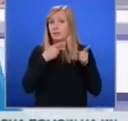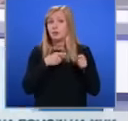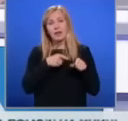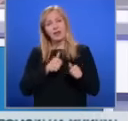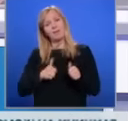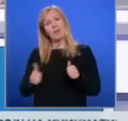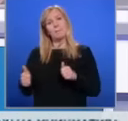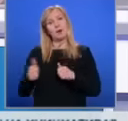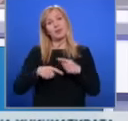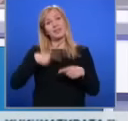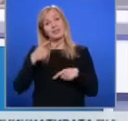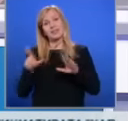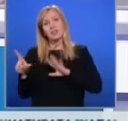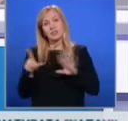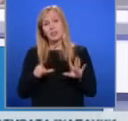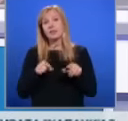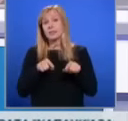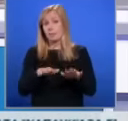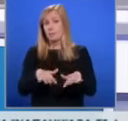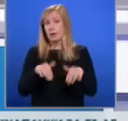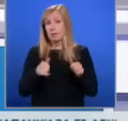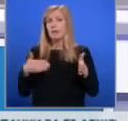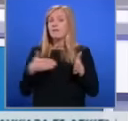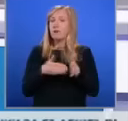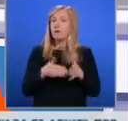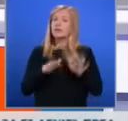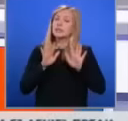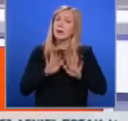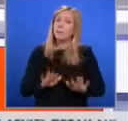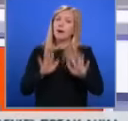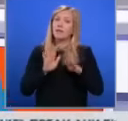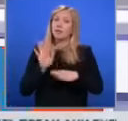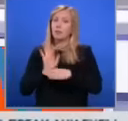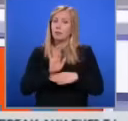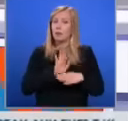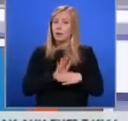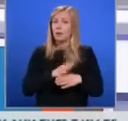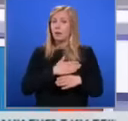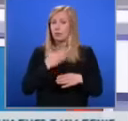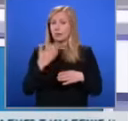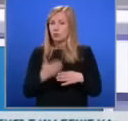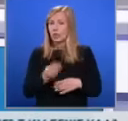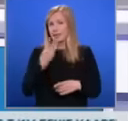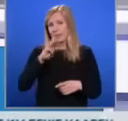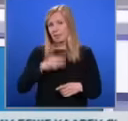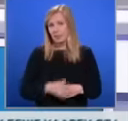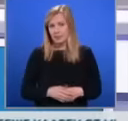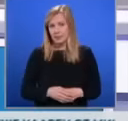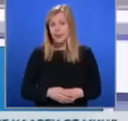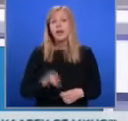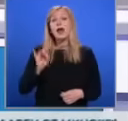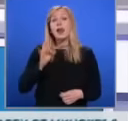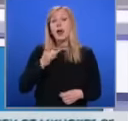приоритет в следващата седмица за парламента, въпреки забавенето на депутатите през последните три месеца. Радев